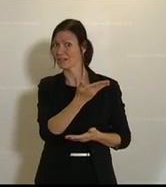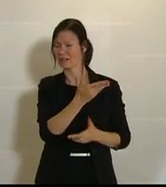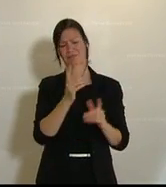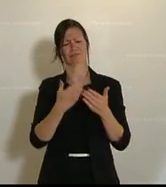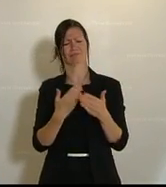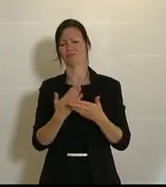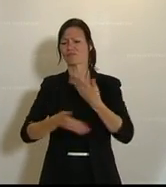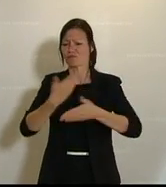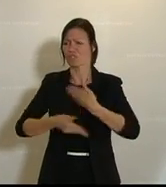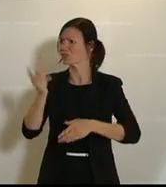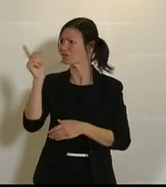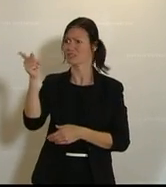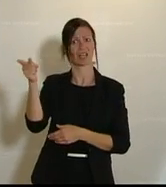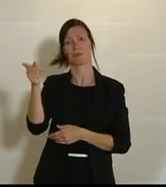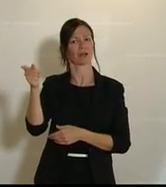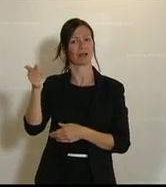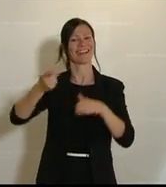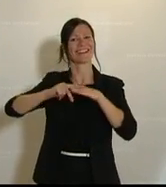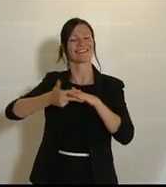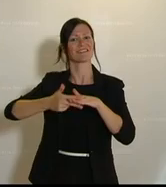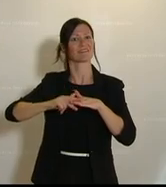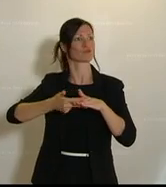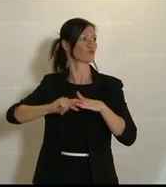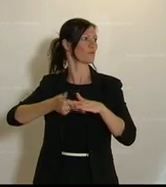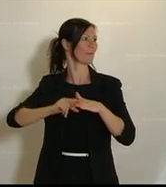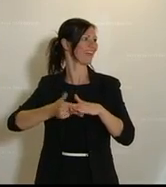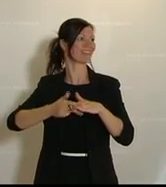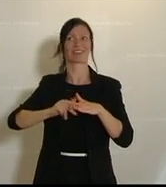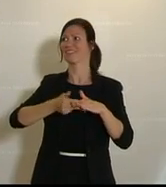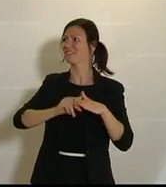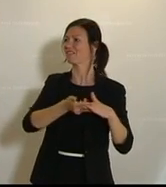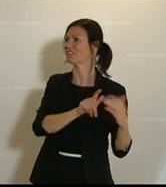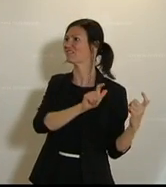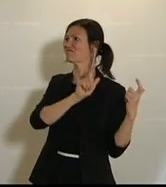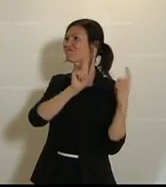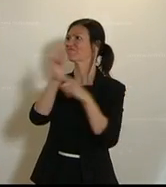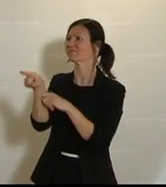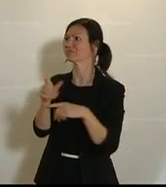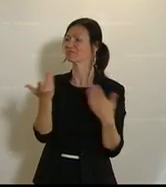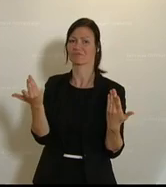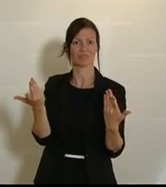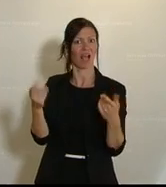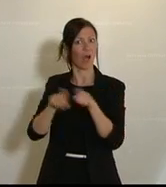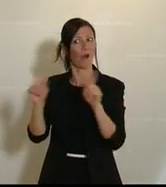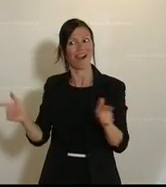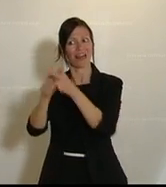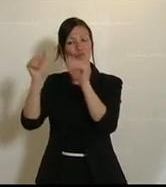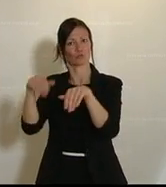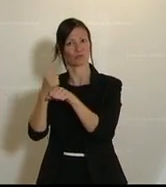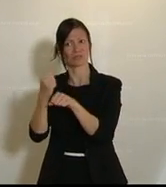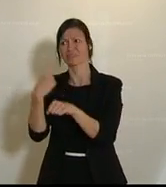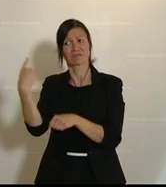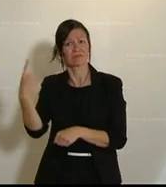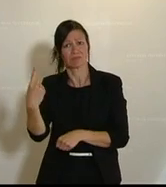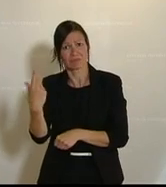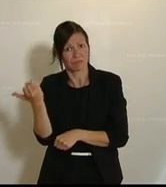hier die Wirtschaftskammer als Instrumentarium herausgezogen wird, um hier auch eine Leistung zu erbringen, die ihr